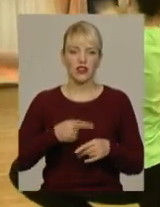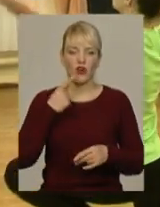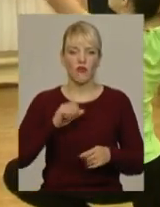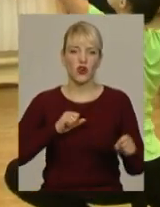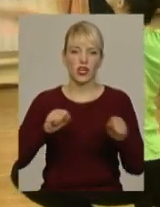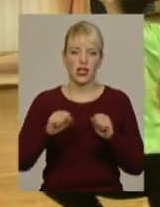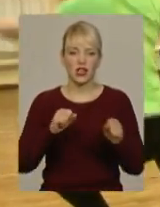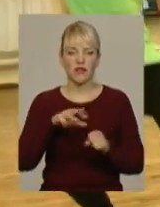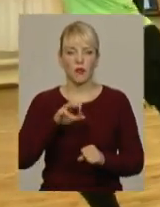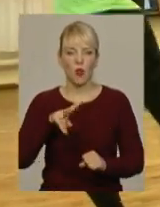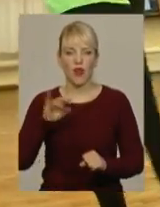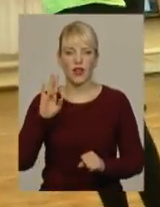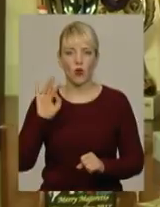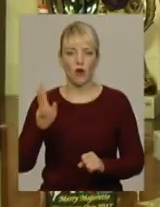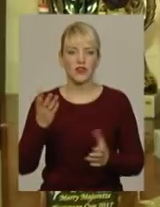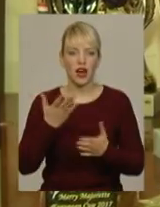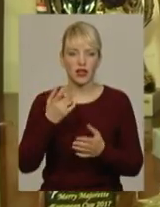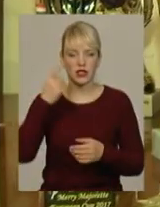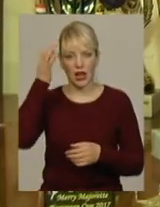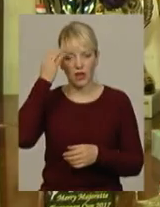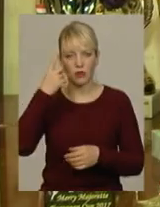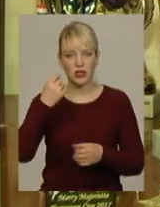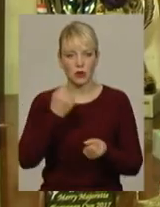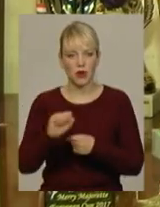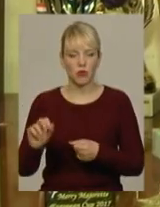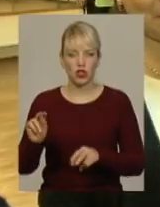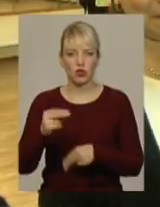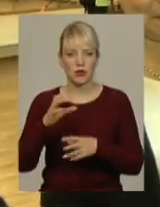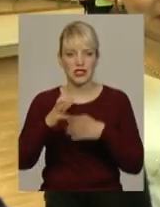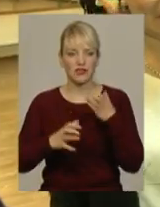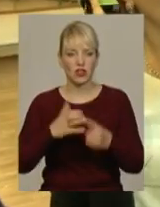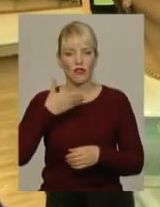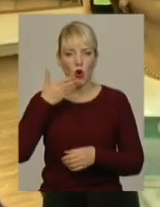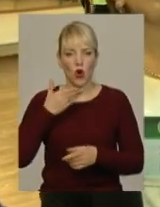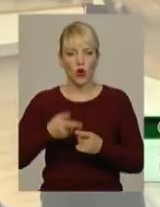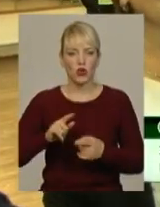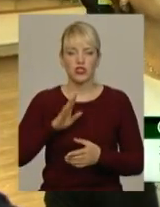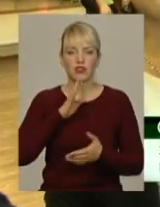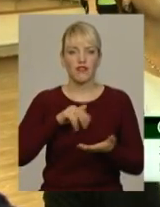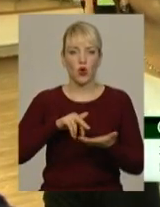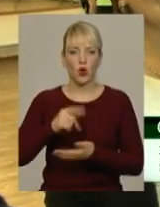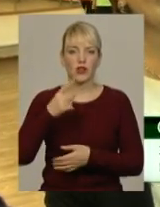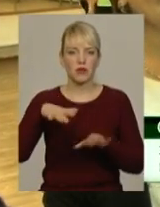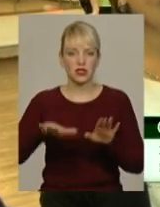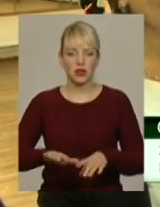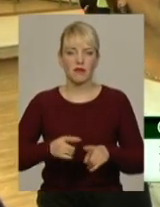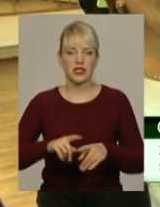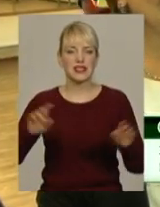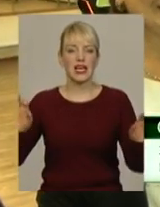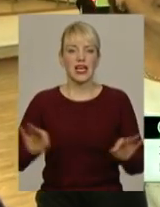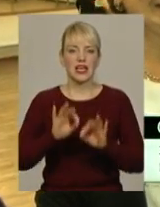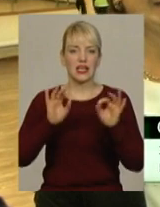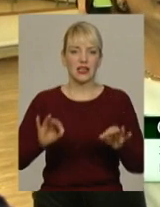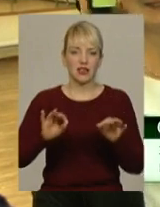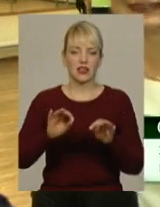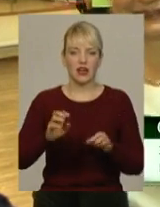Мильніков, який згадує першу перемогу вихованок на Чемпіонаті світу в Угорщині. Виходять дівчатки на підістал, грав гімн України, це дуже